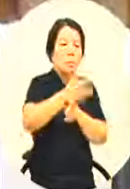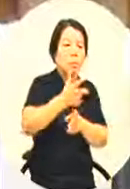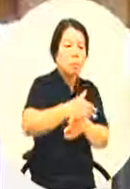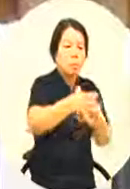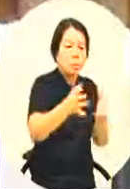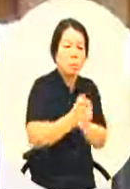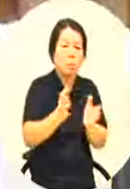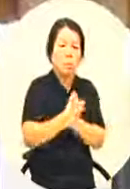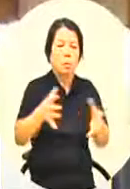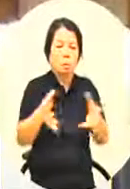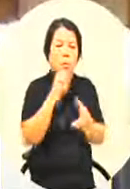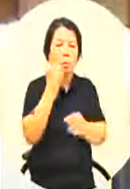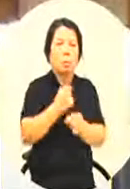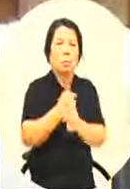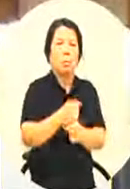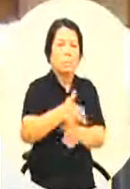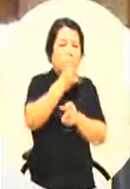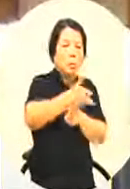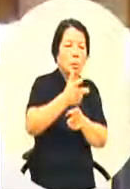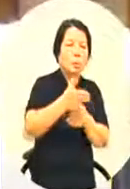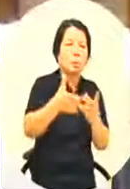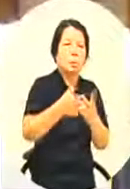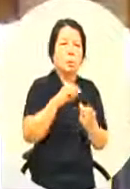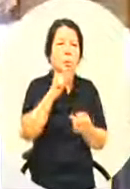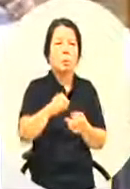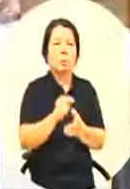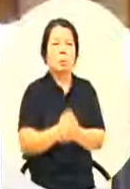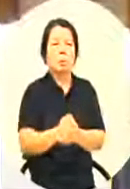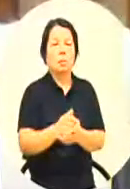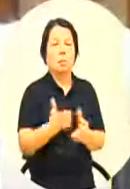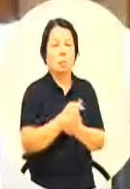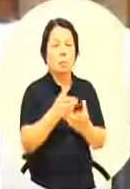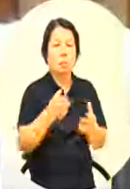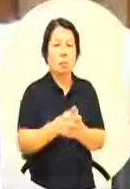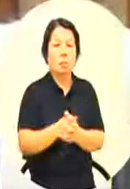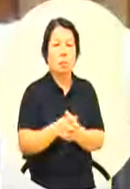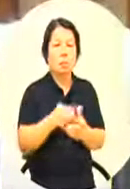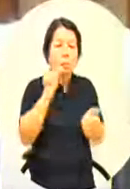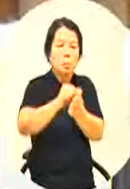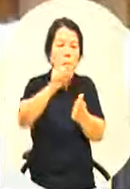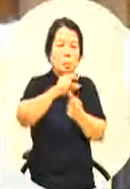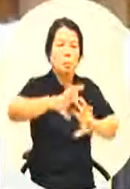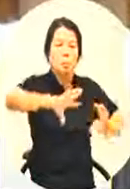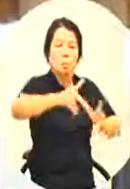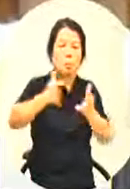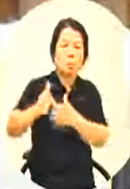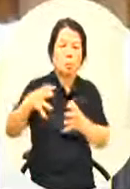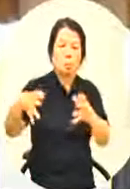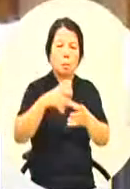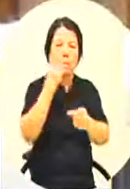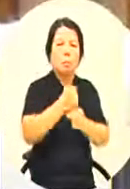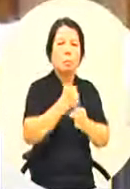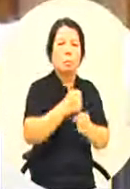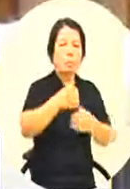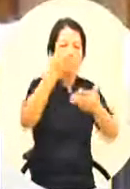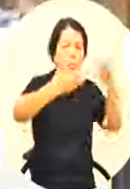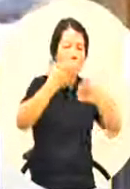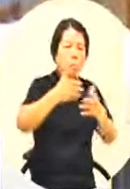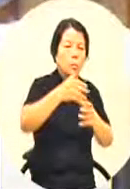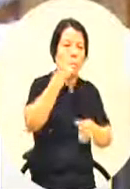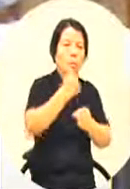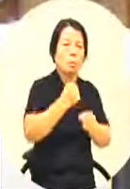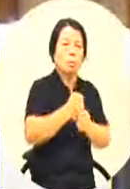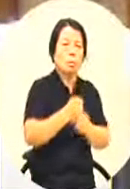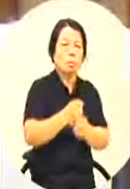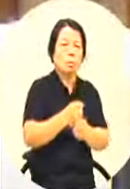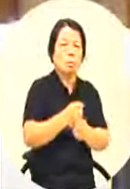团队我们大家合作我们来拍片我们来制作音乐透过这种国际合作的方式将我们这些影视产业的作品推